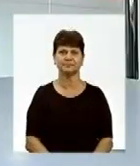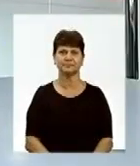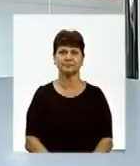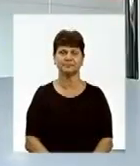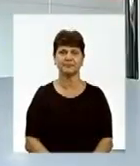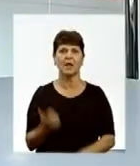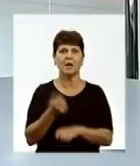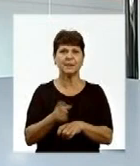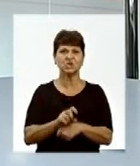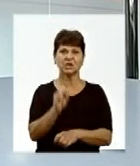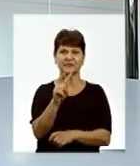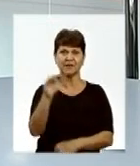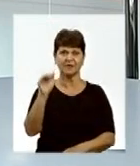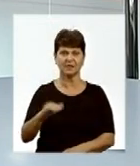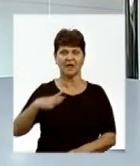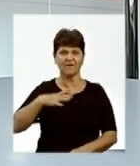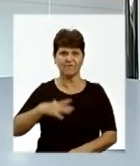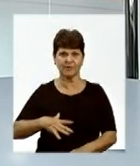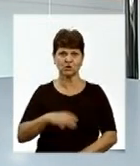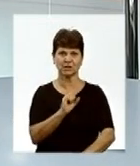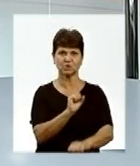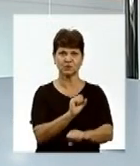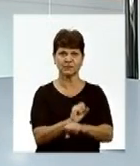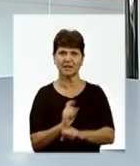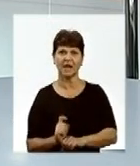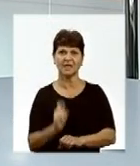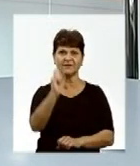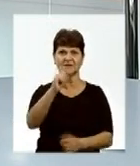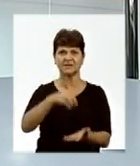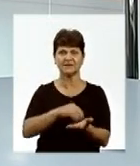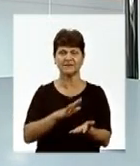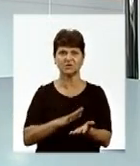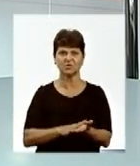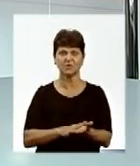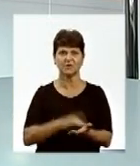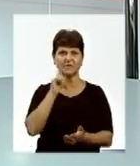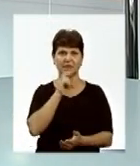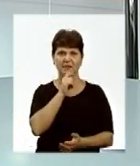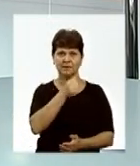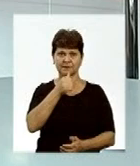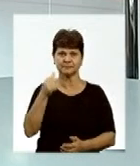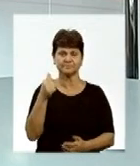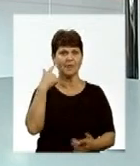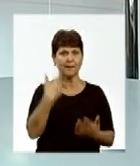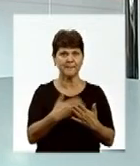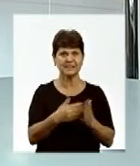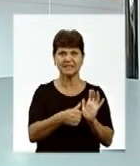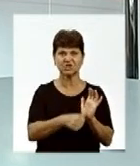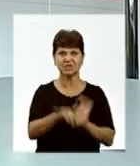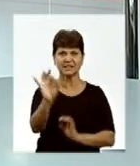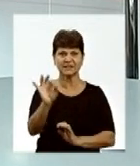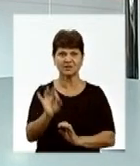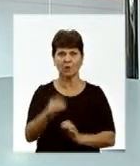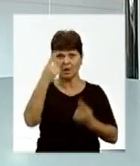Більше 12 тисяч вимушених зупинок ліфтів зафіксовано у Вінниці протягом минулого року. Близько 60%